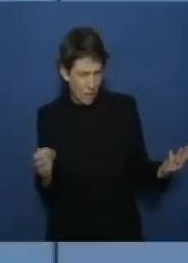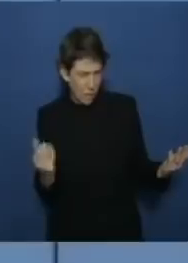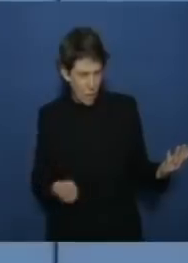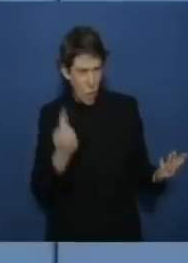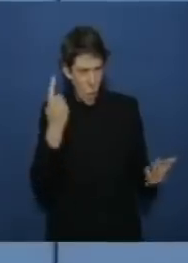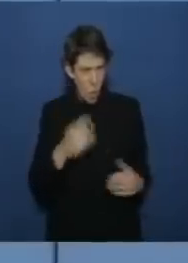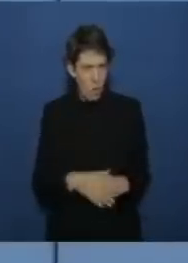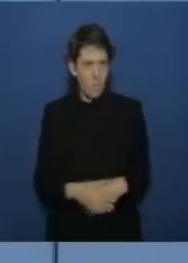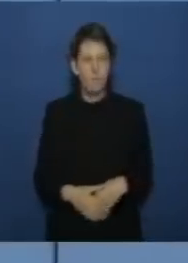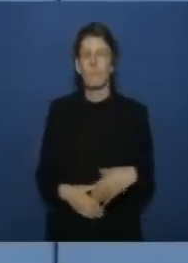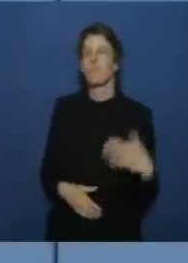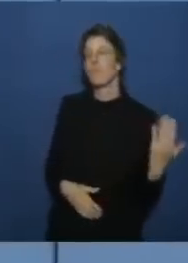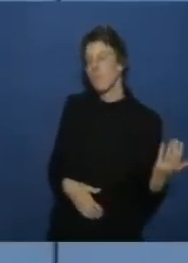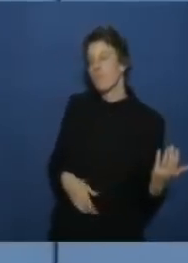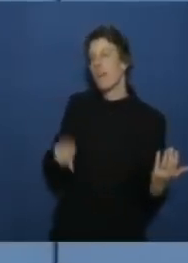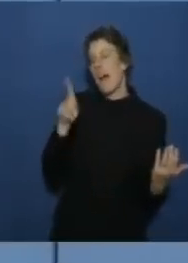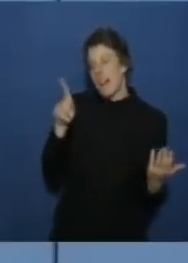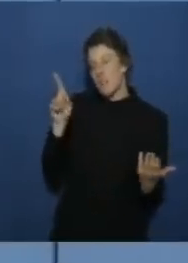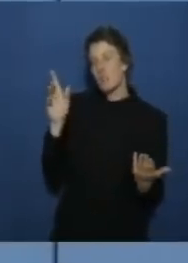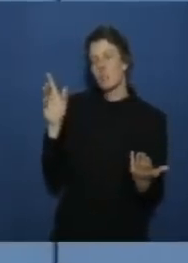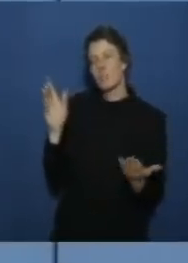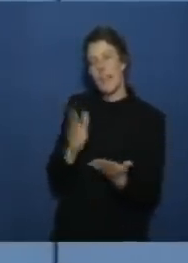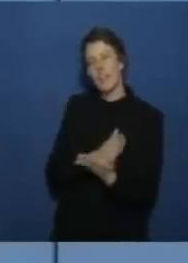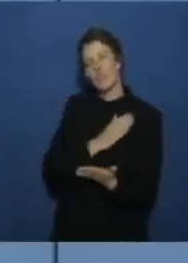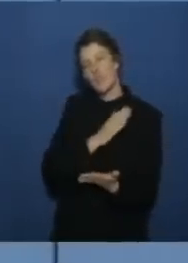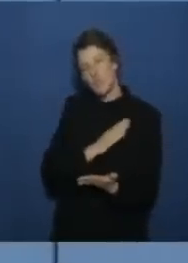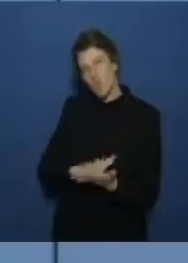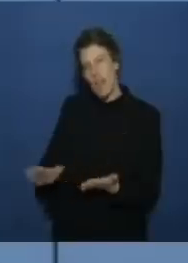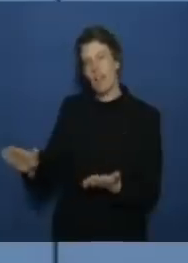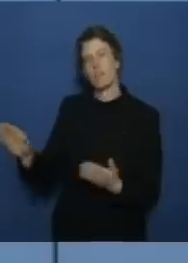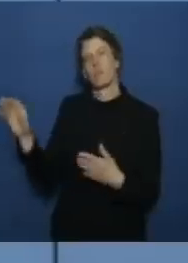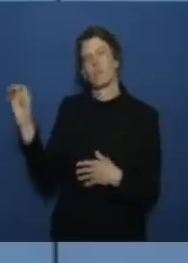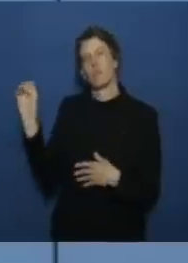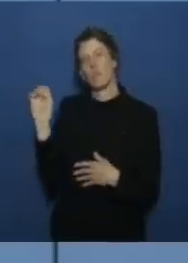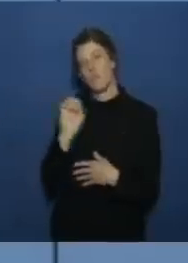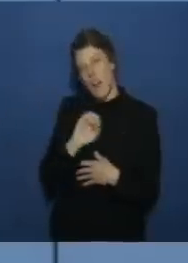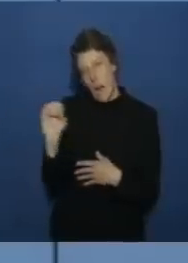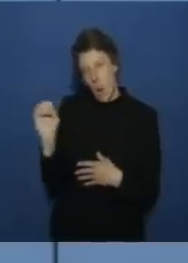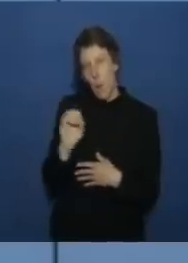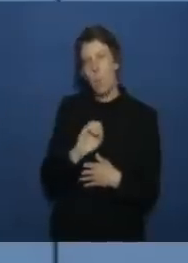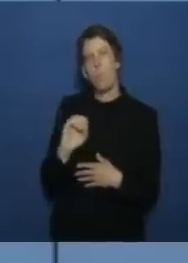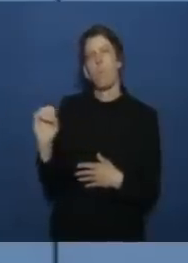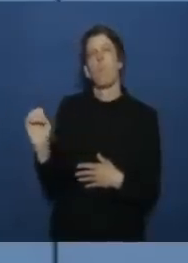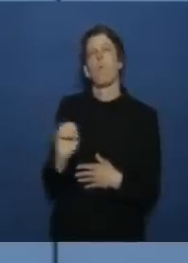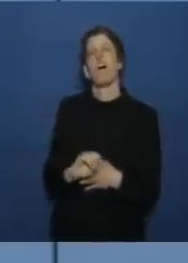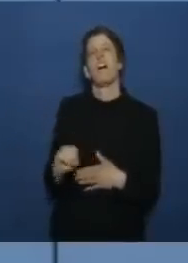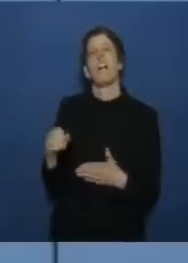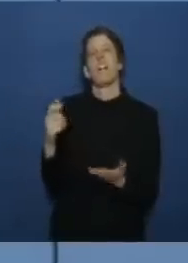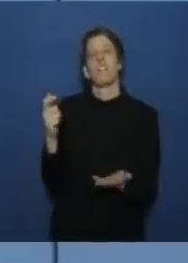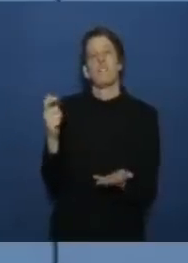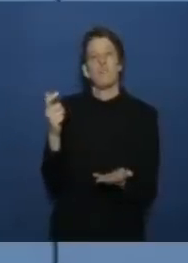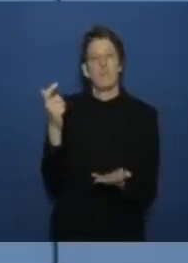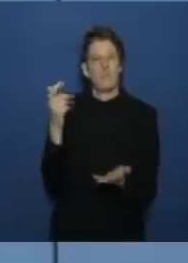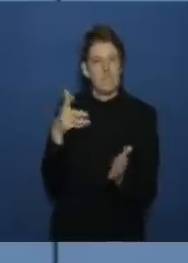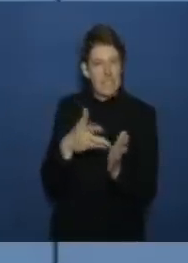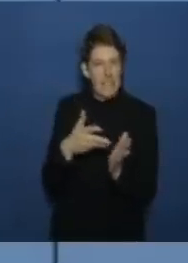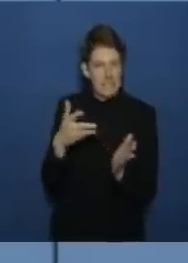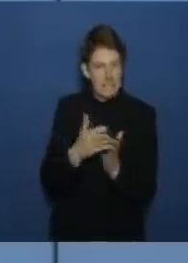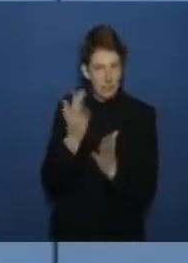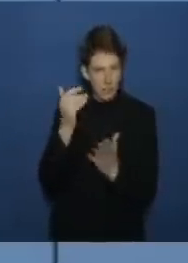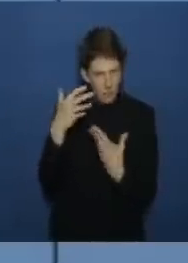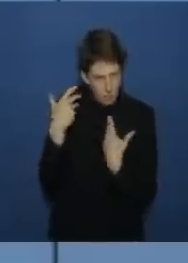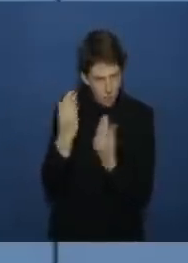also die entscheidung für die die einzelne vergütung die es